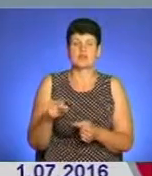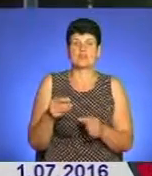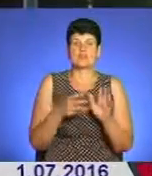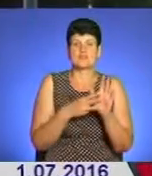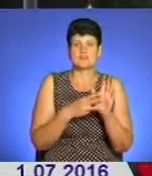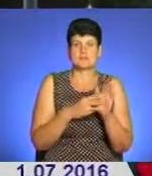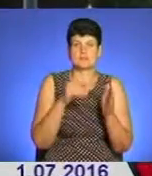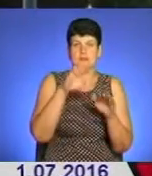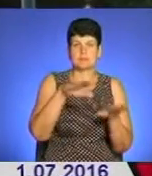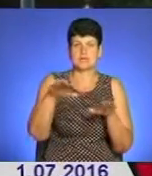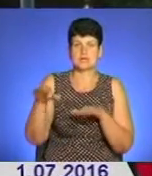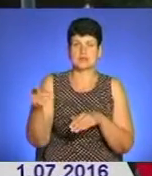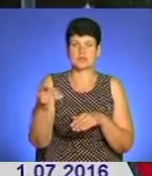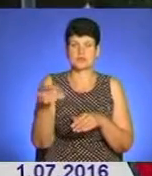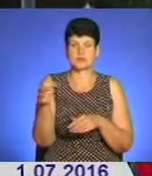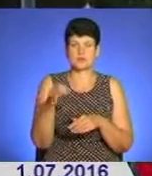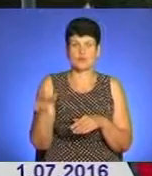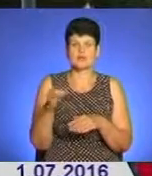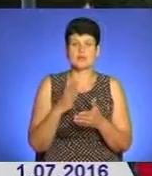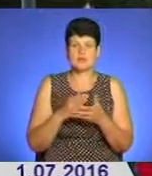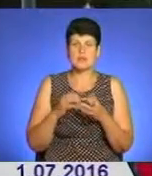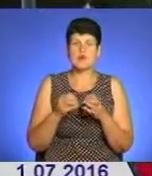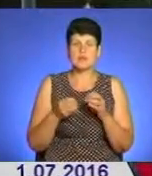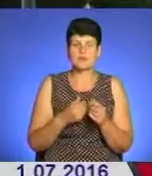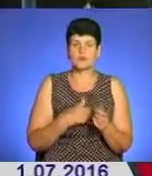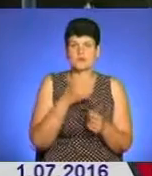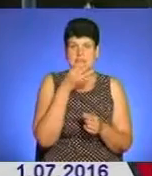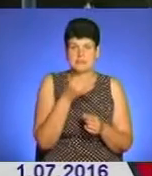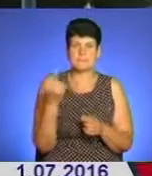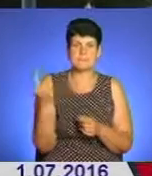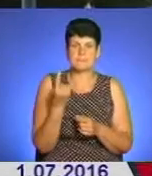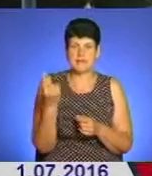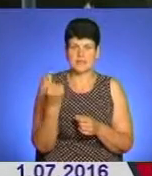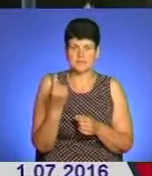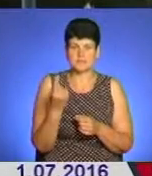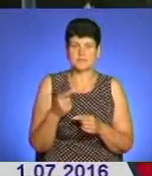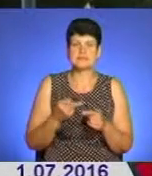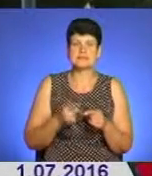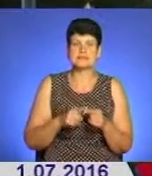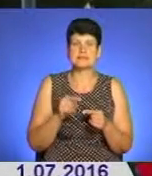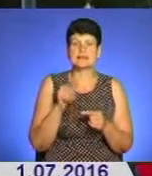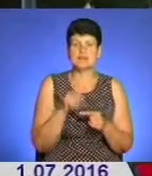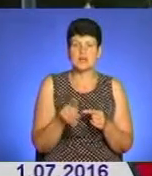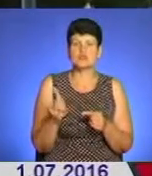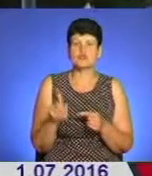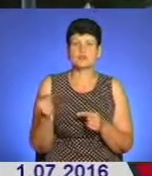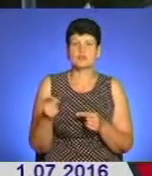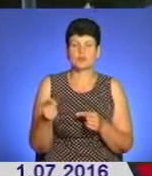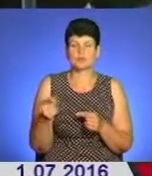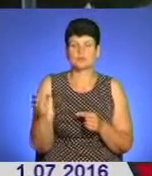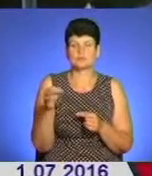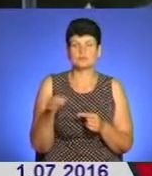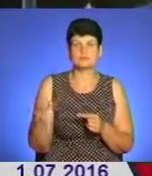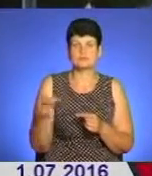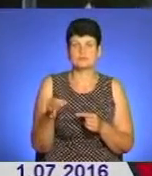ставу. Бо проблеми, про які хотілося б сказати. Перша проблема – та, що все-таки в тернопільському ставі